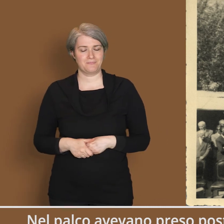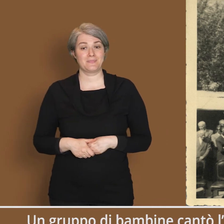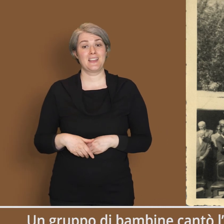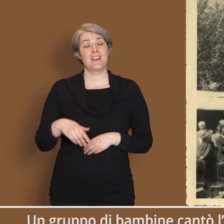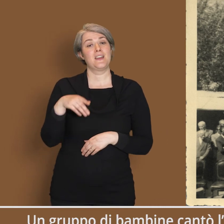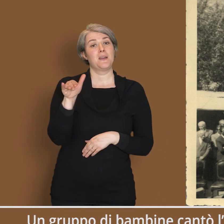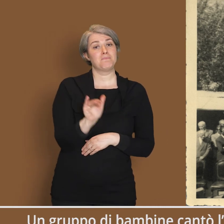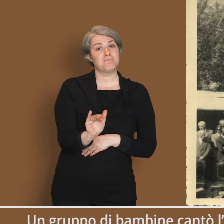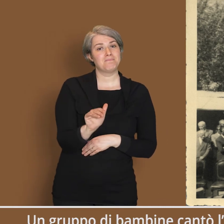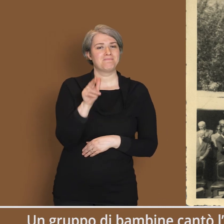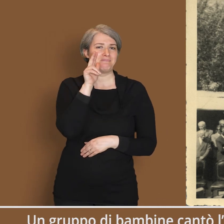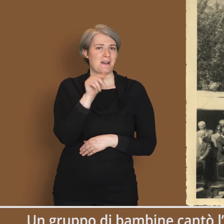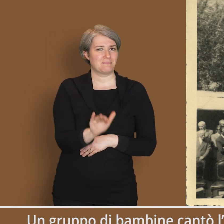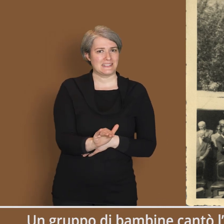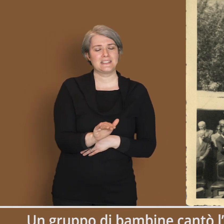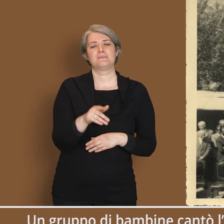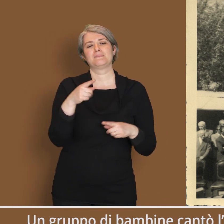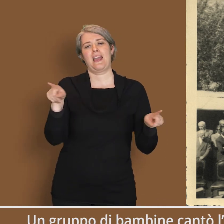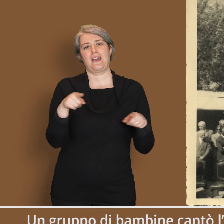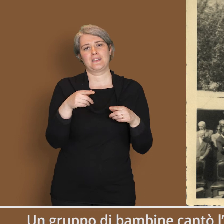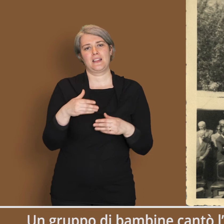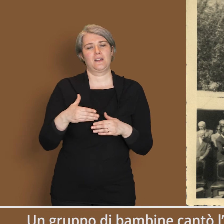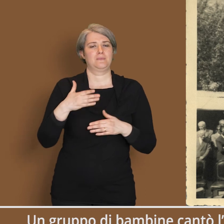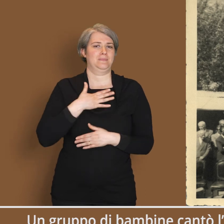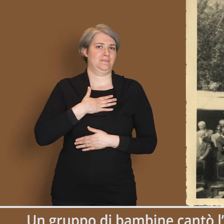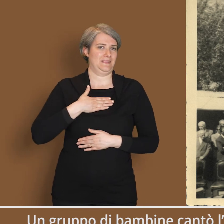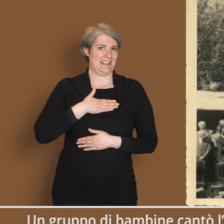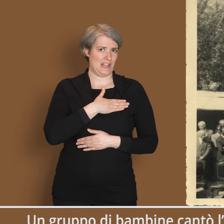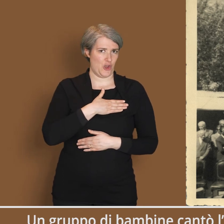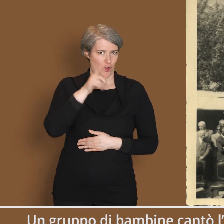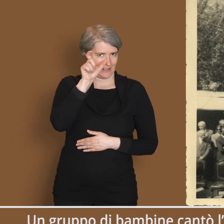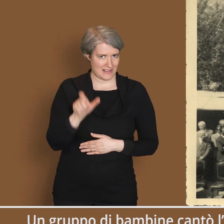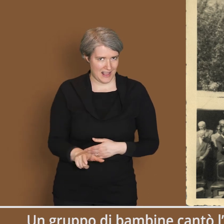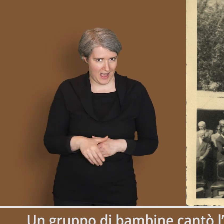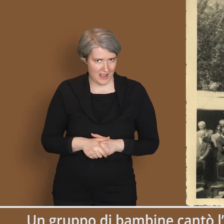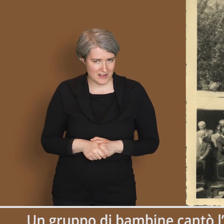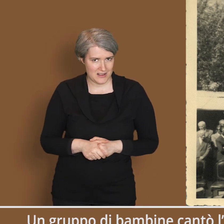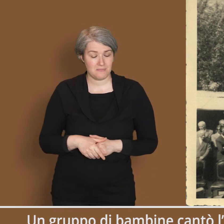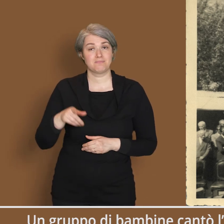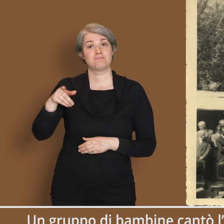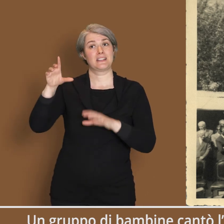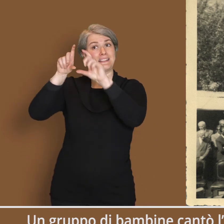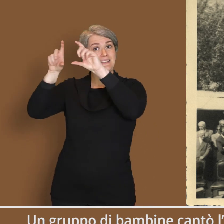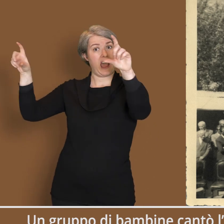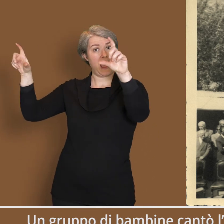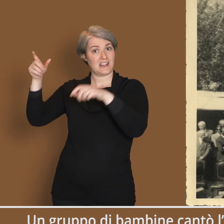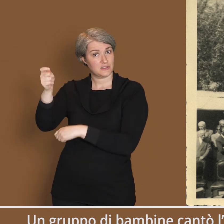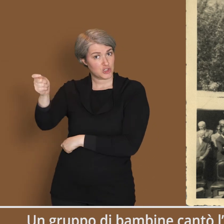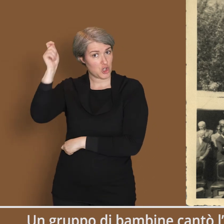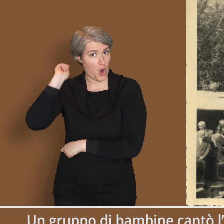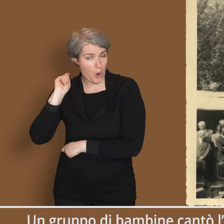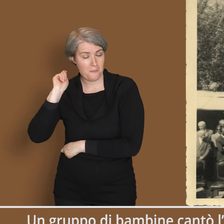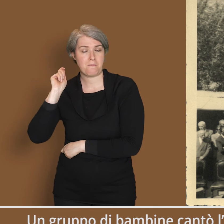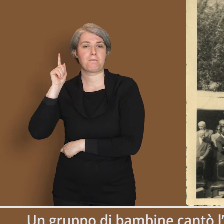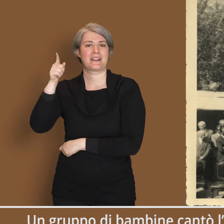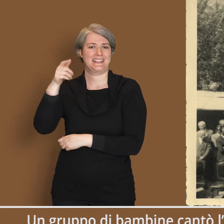Un gruppo di bambine cantò l'inno di Mameli e la targa fu scoperta dal sindaco Cavalier Amprimo e benedetta dal